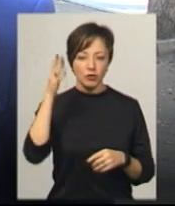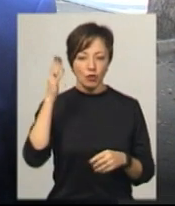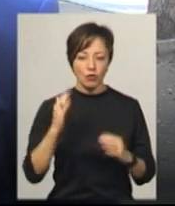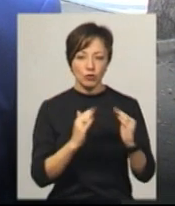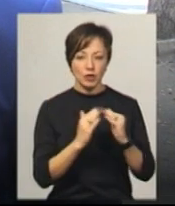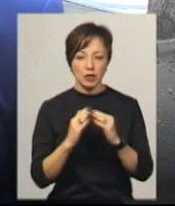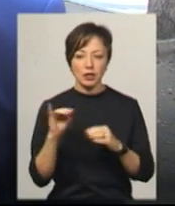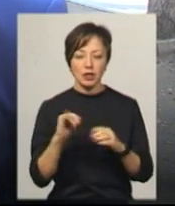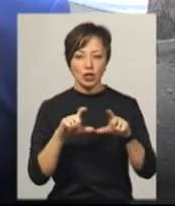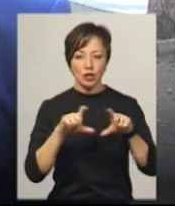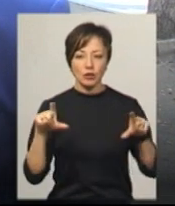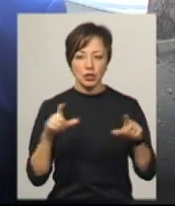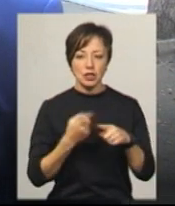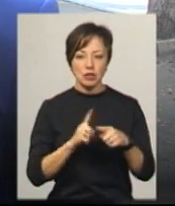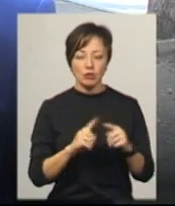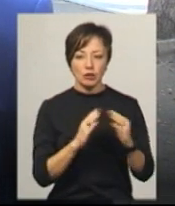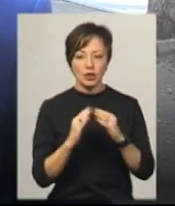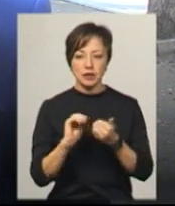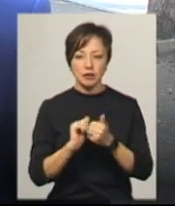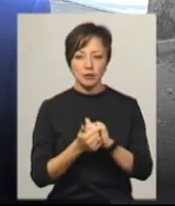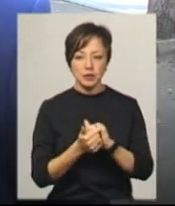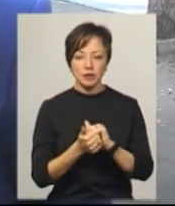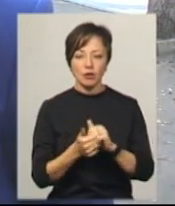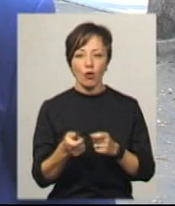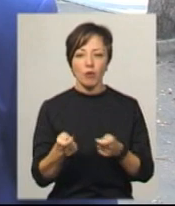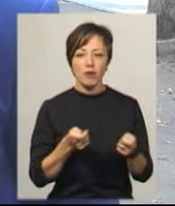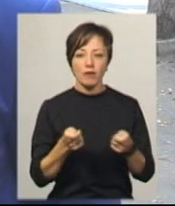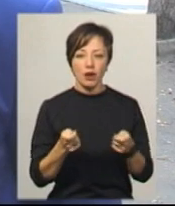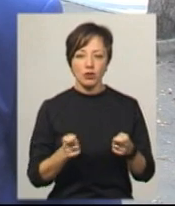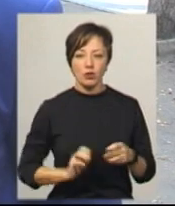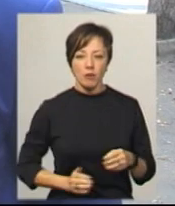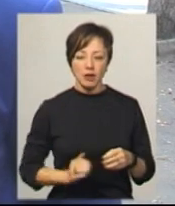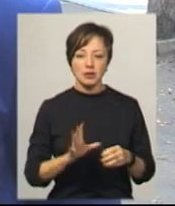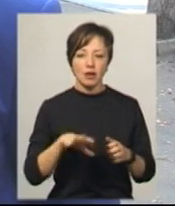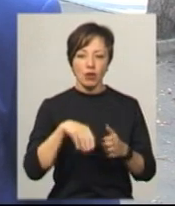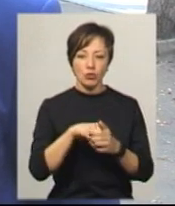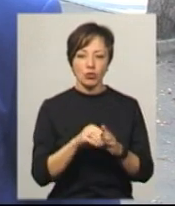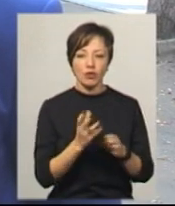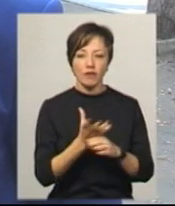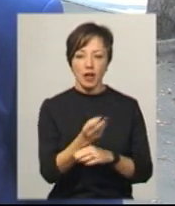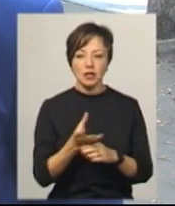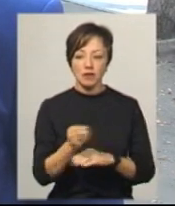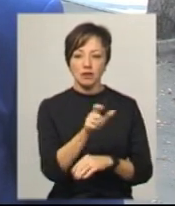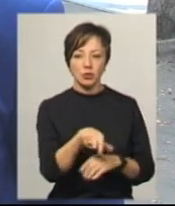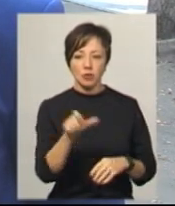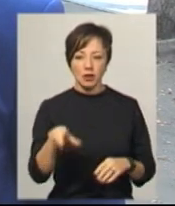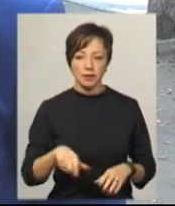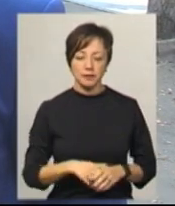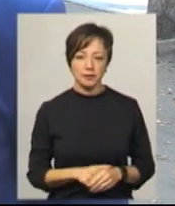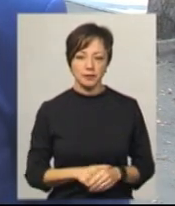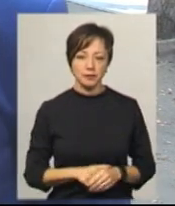будинки, і таблички в цих будинках заміють управляючі компанії за рахунок внесків, які платять